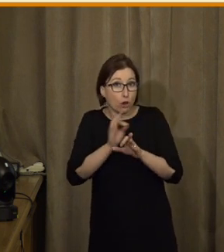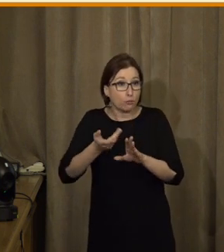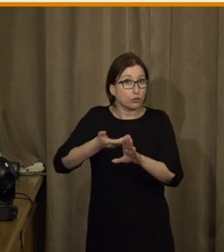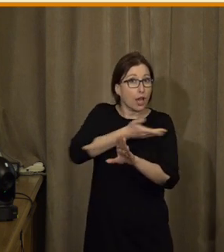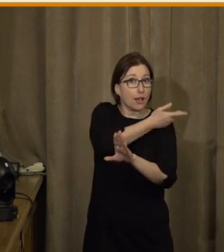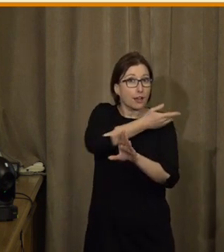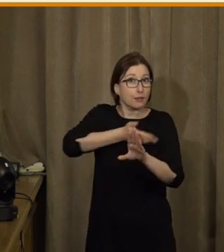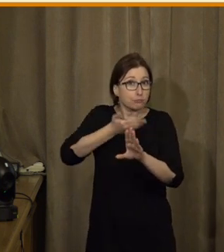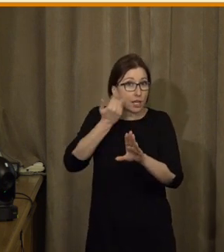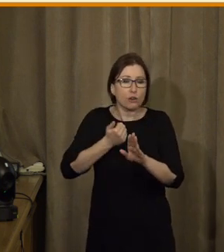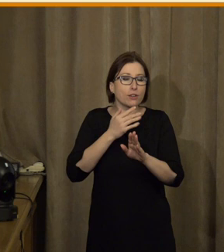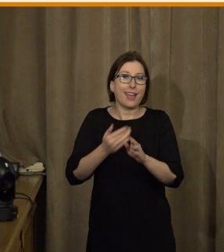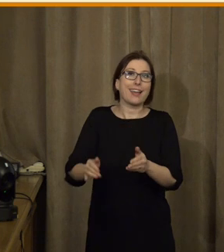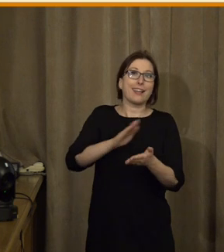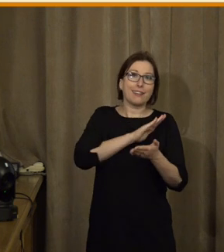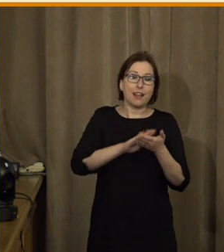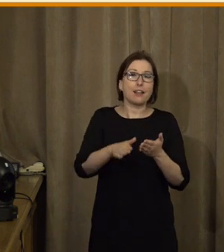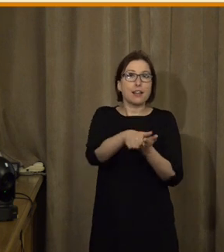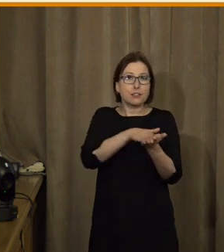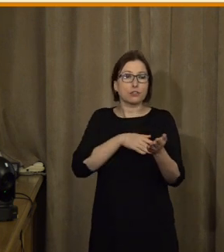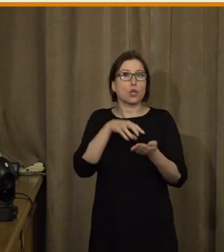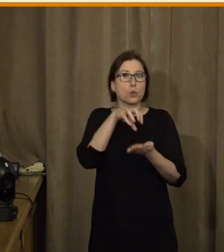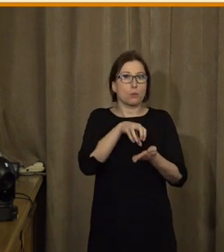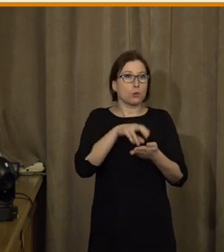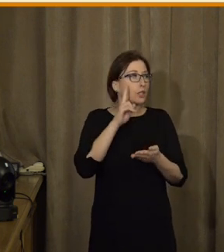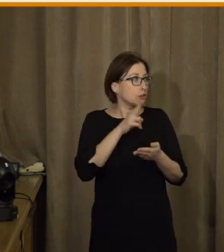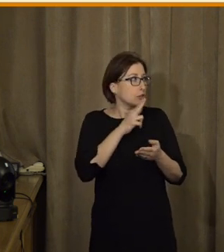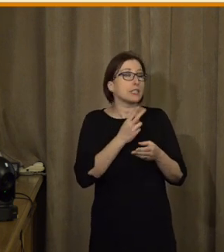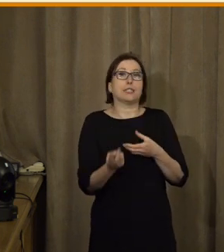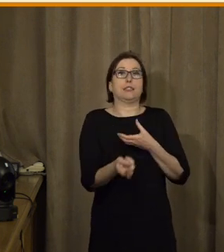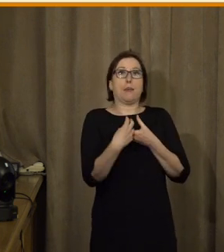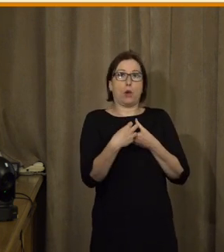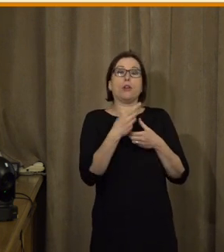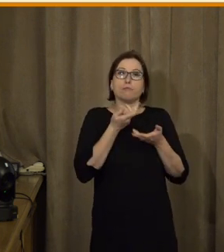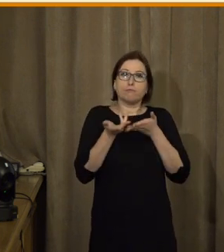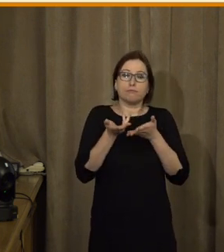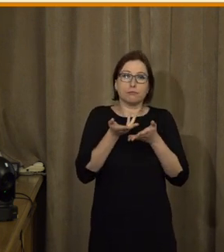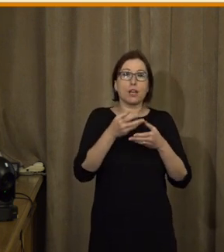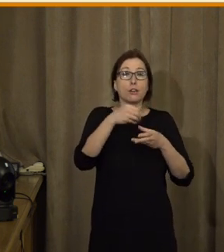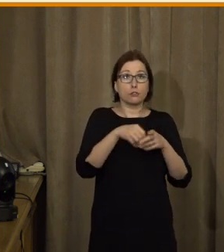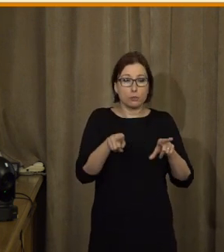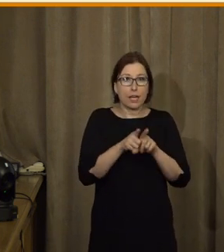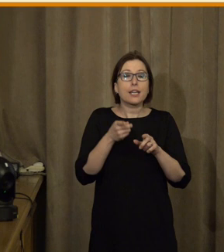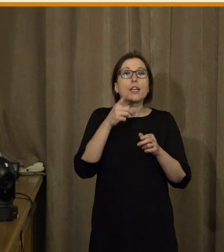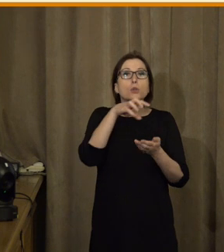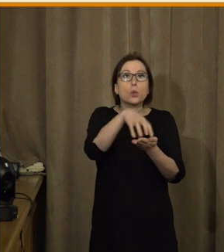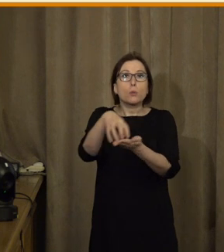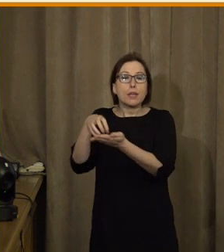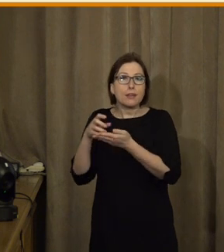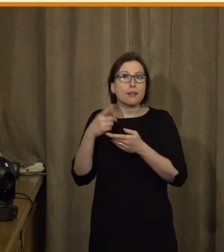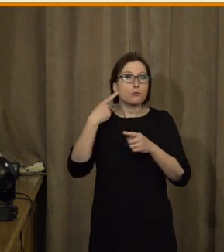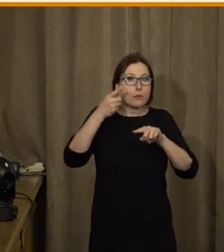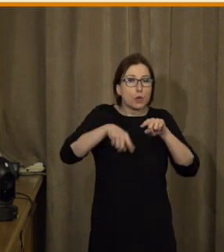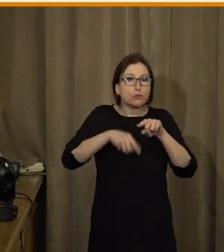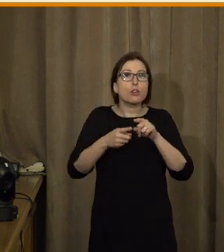dobře, ale od začátku vlastně zapojovat tuhle skupinu a další skupiny s specifickými potřebami